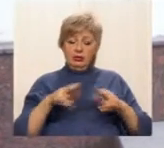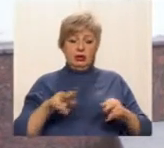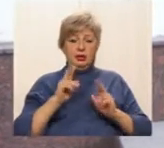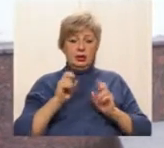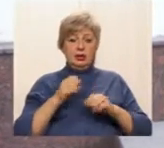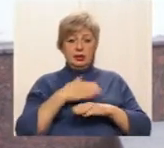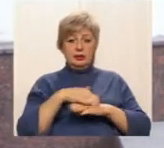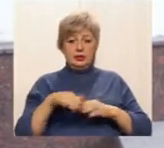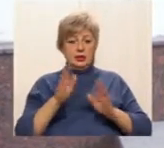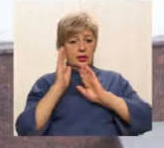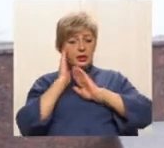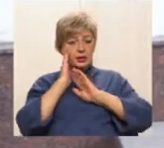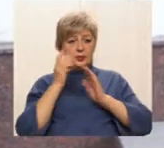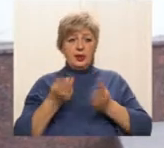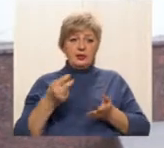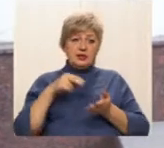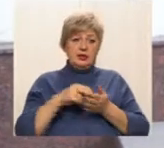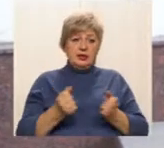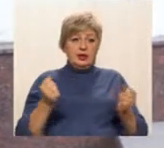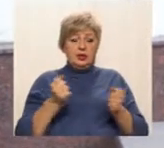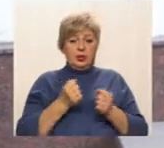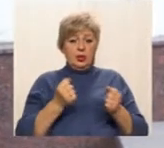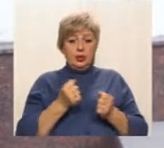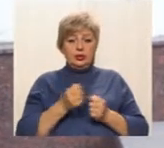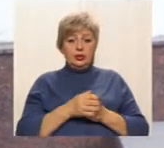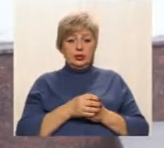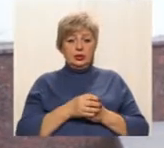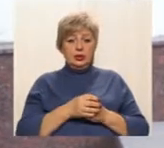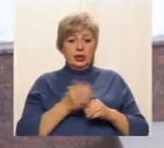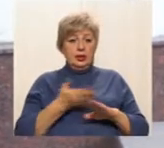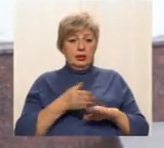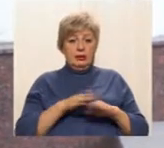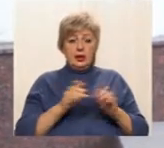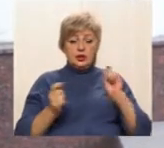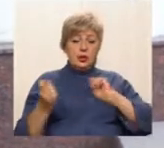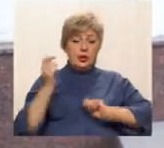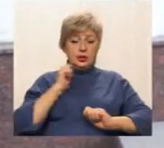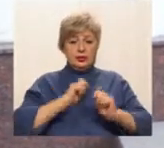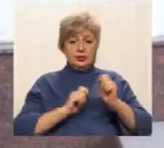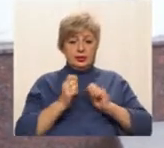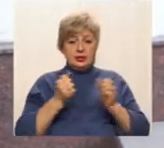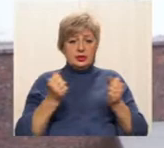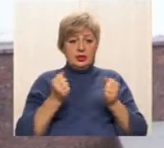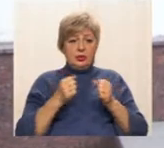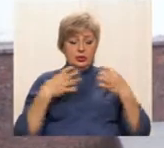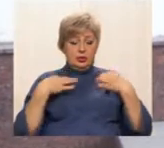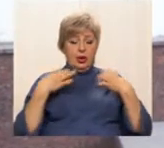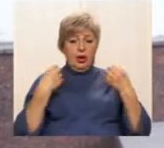Спимо, вставати холодно, дуже важко вдіватися холодну одежу,